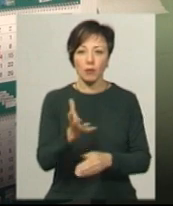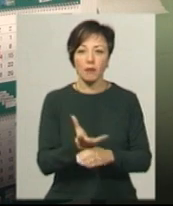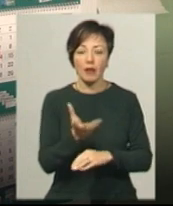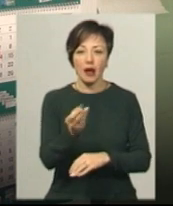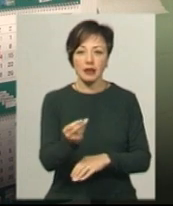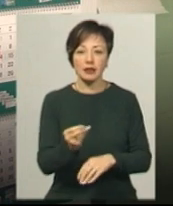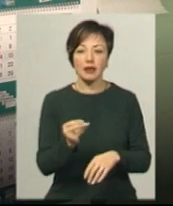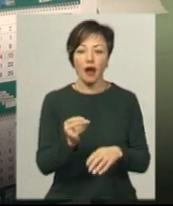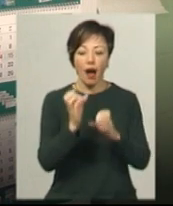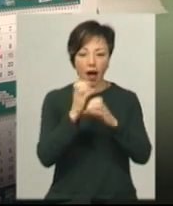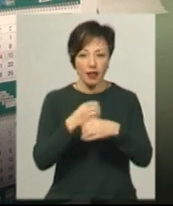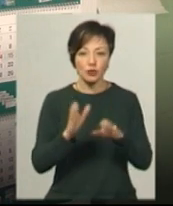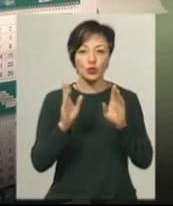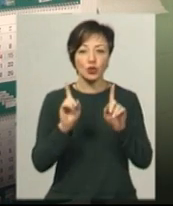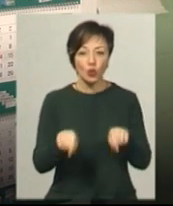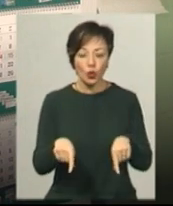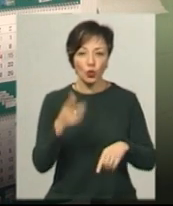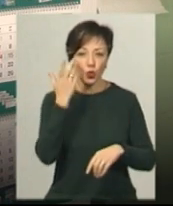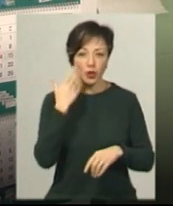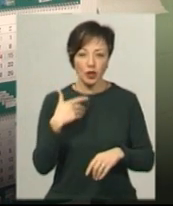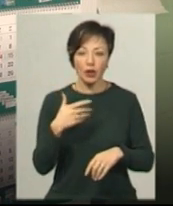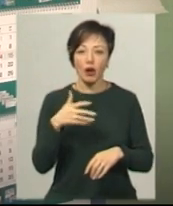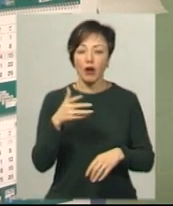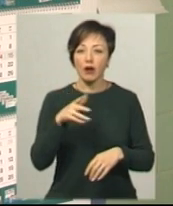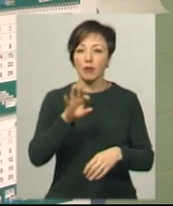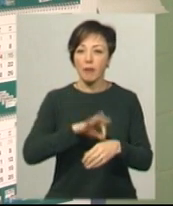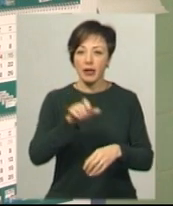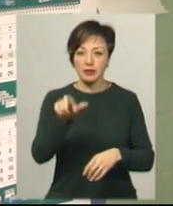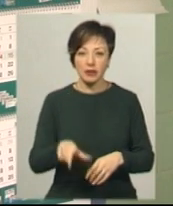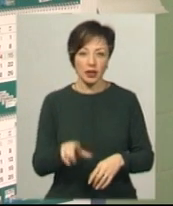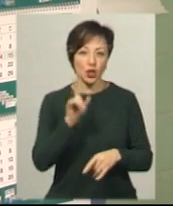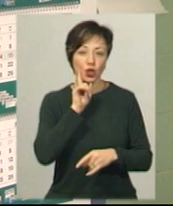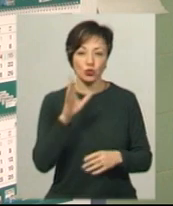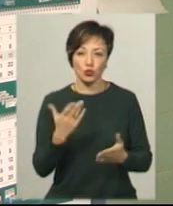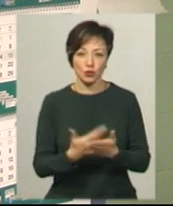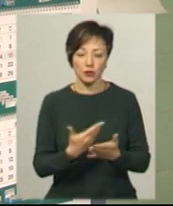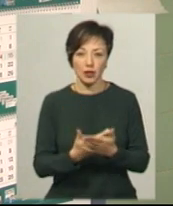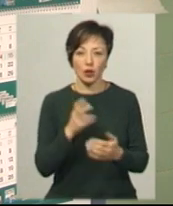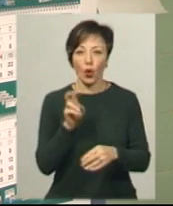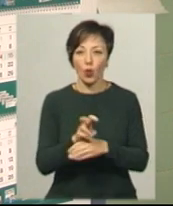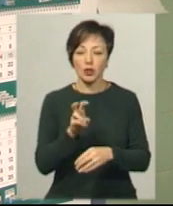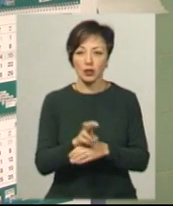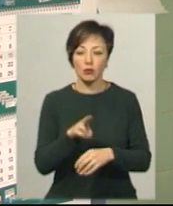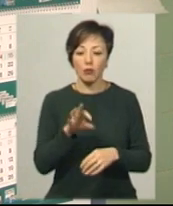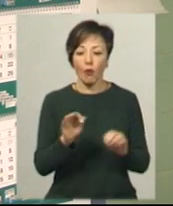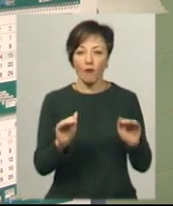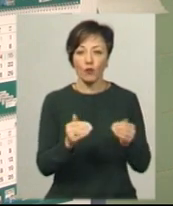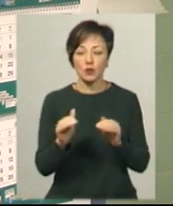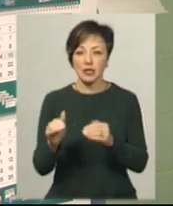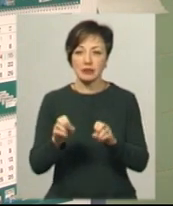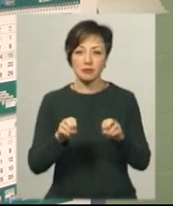аналізи тільки тоді, коли пацієнту незручно ходити по вузьких